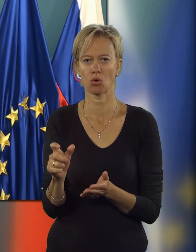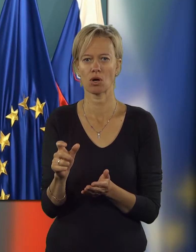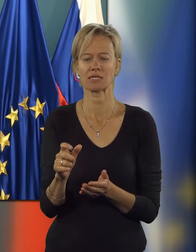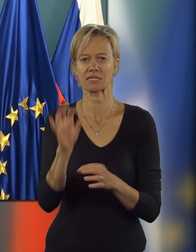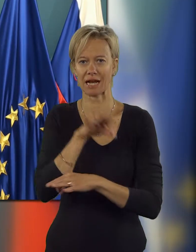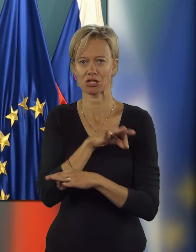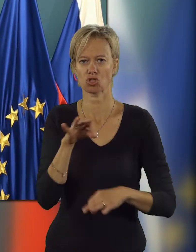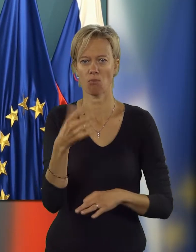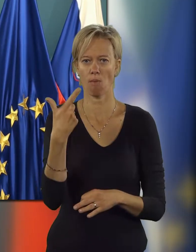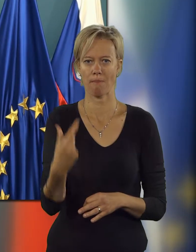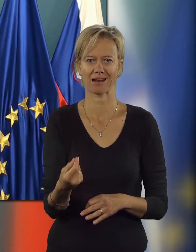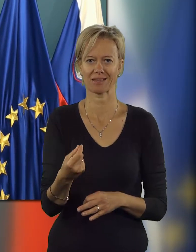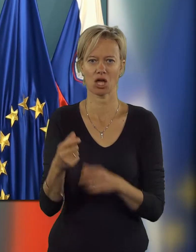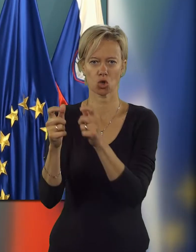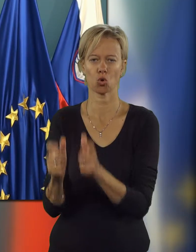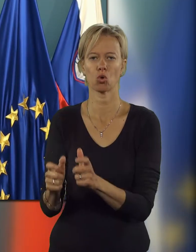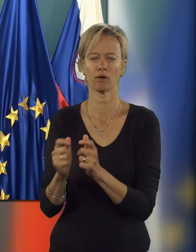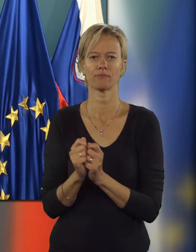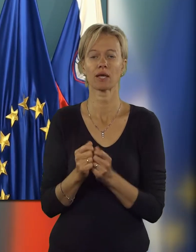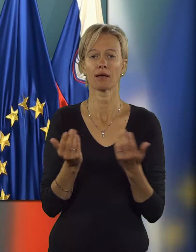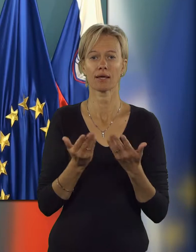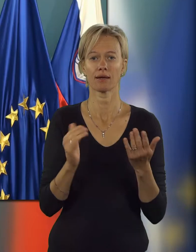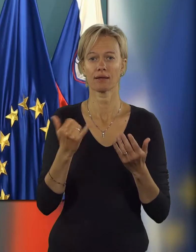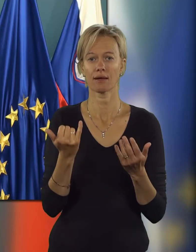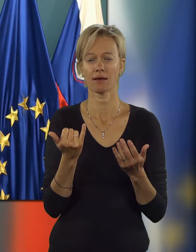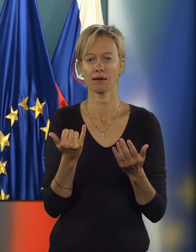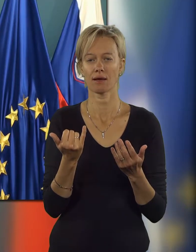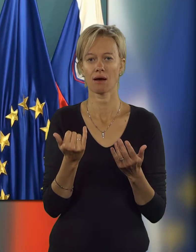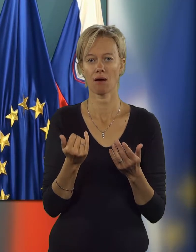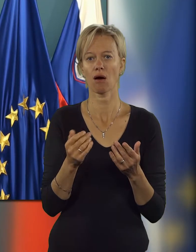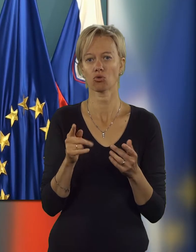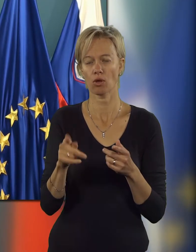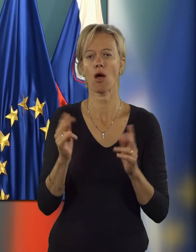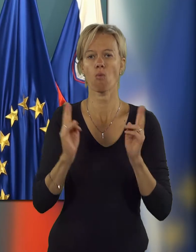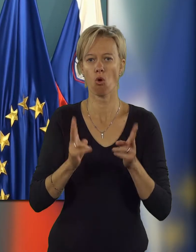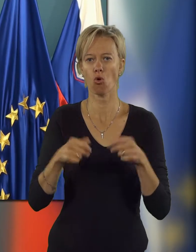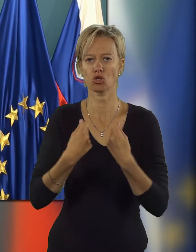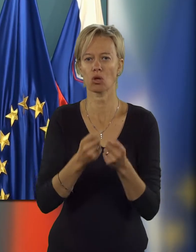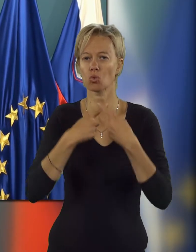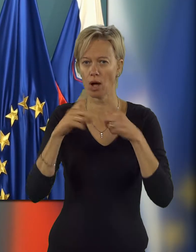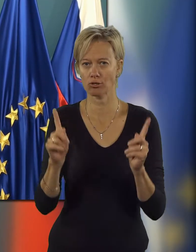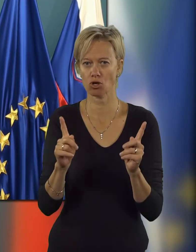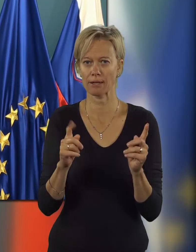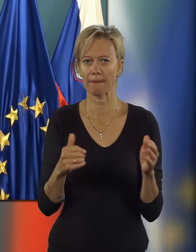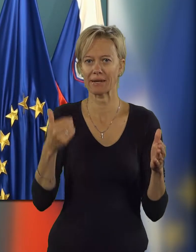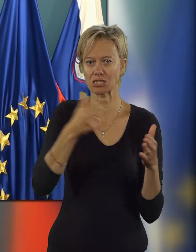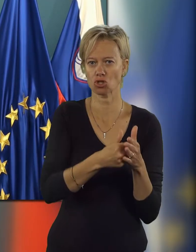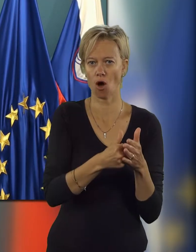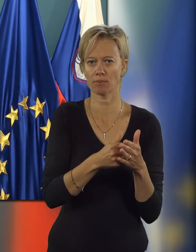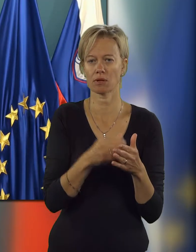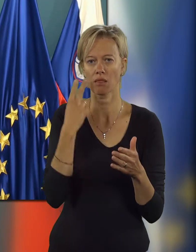strateškemu partnerju, kar je omogočalo drugačen pristop v